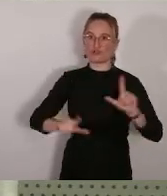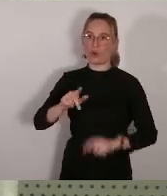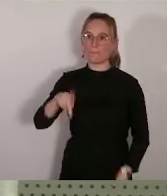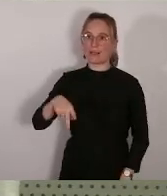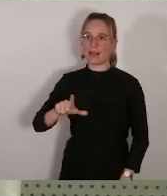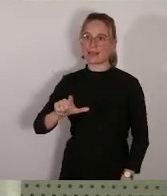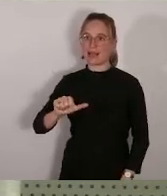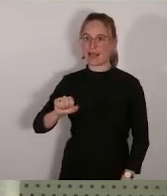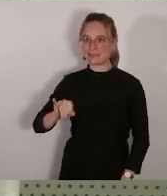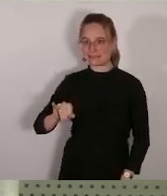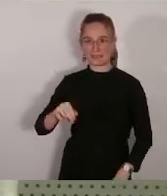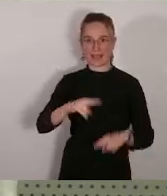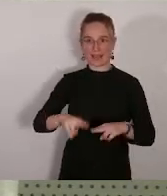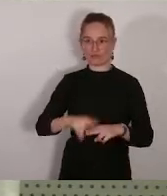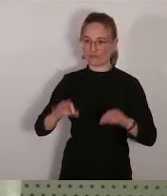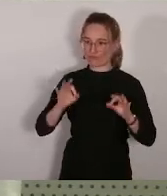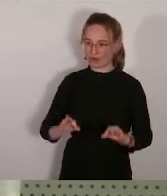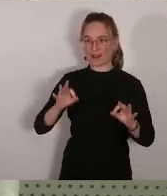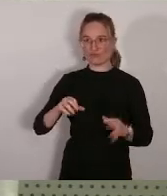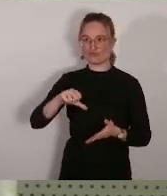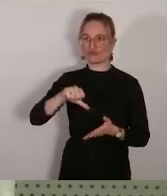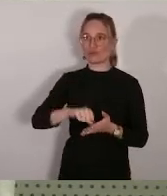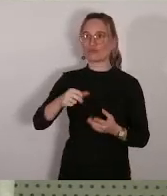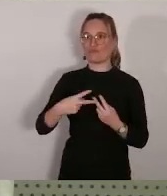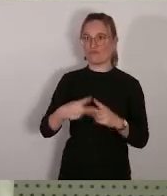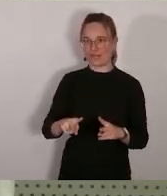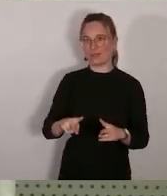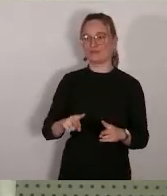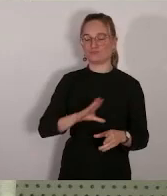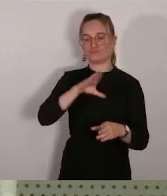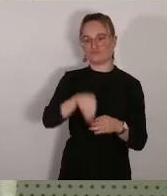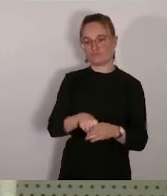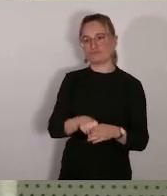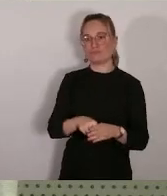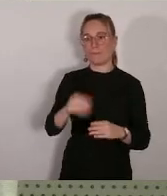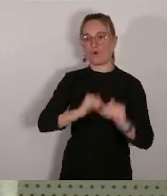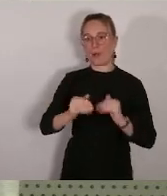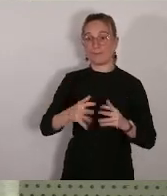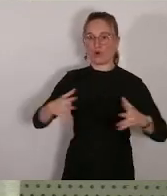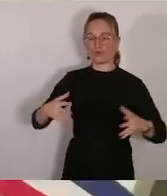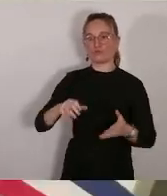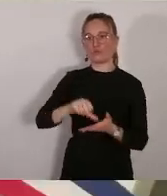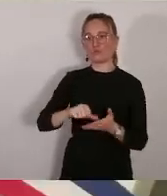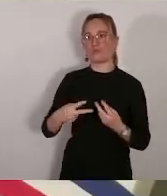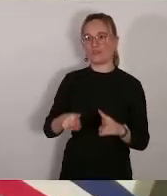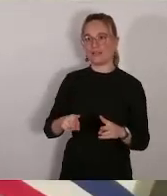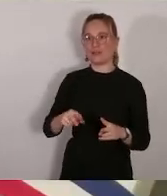dans le grand centre-ville et entre autres sur la rue d'Aubagne merci madame Bordet